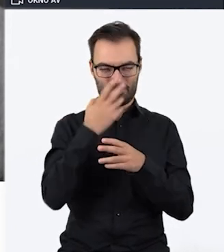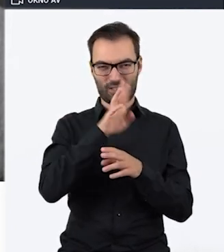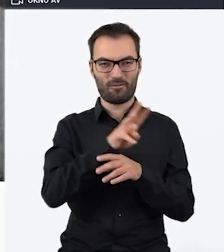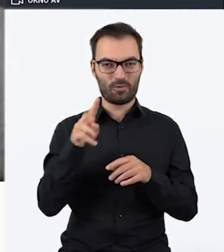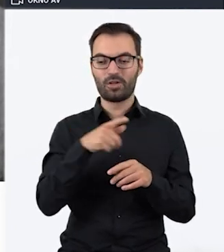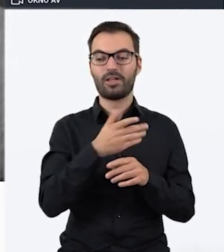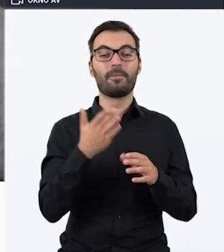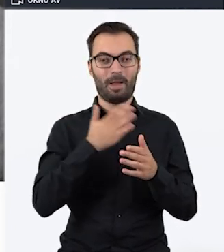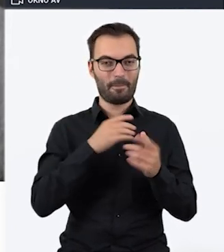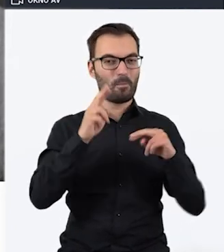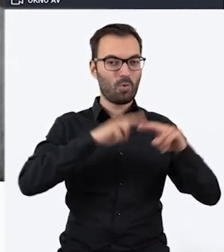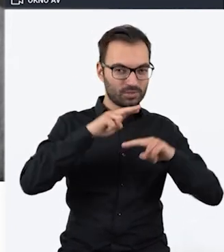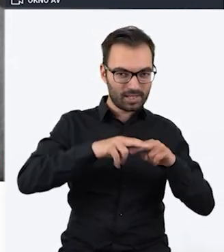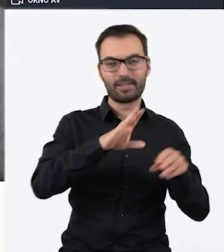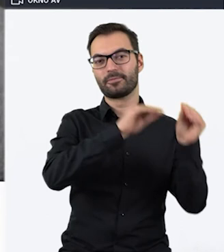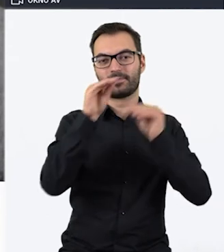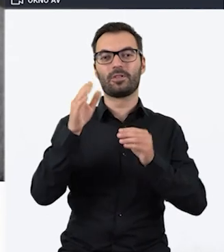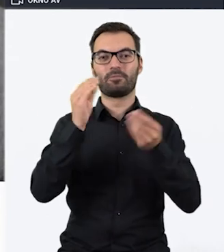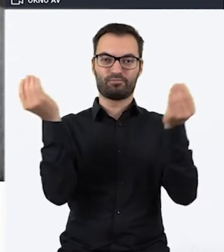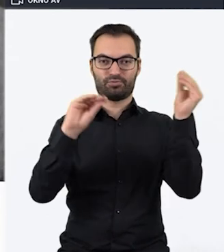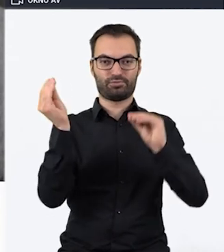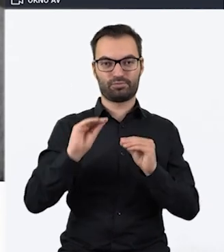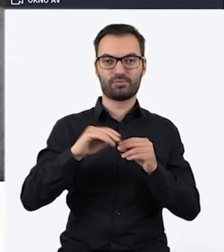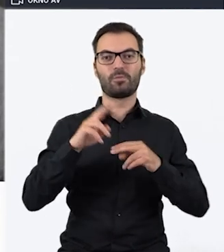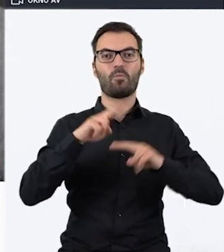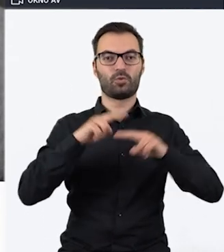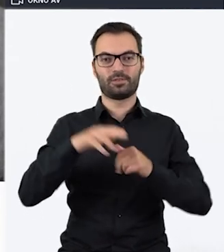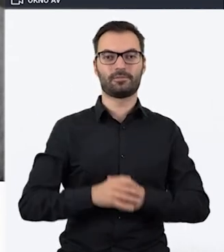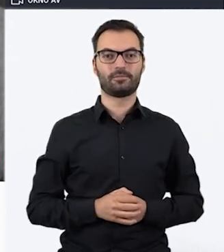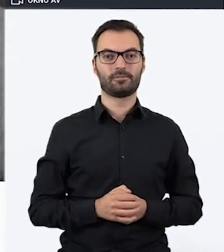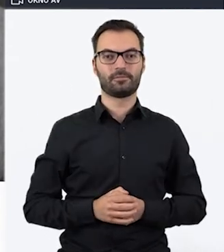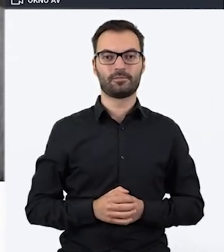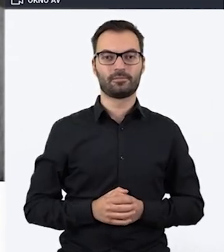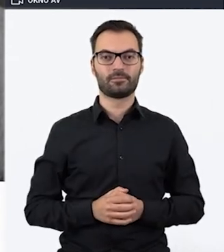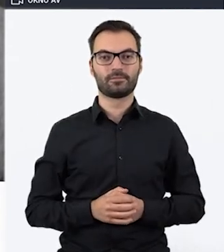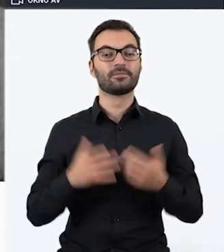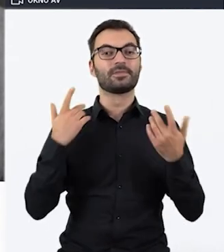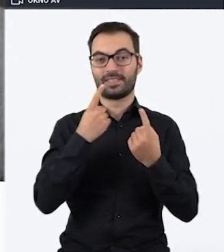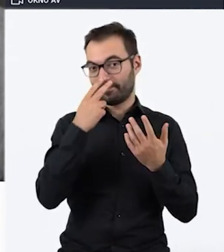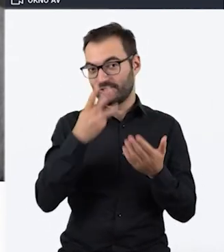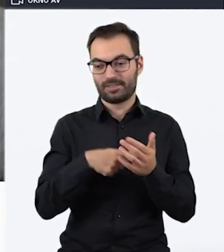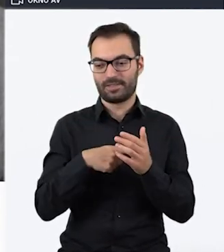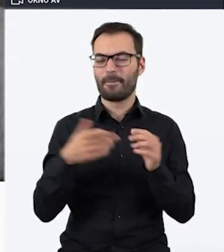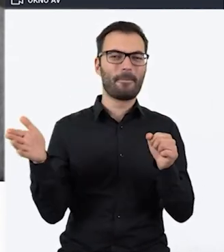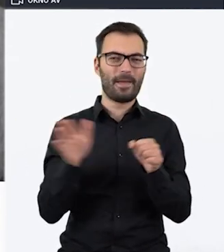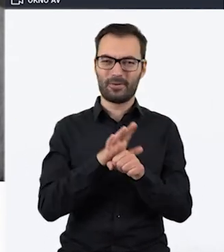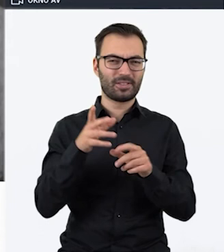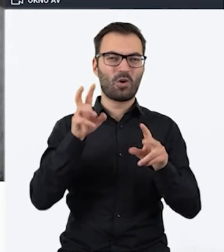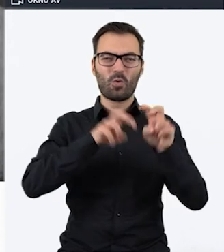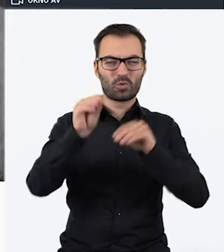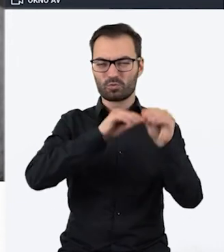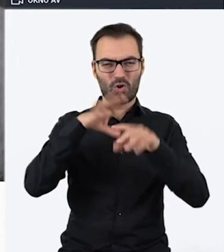i ubieramy naszą zagadkę właśnie w postać takich puzzli. Jak Państwo widzą, jest to w pełni interaktywne. Nie musimy